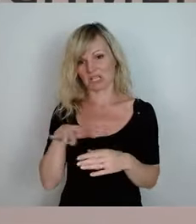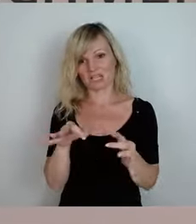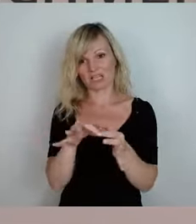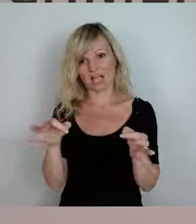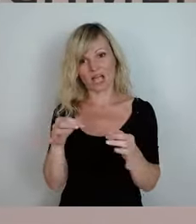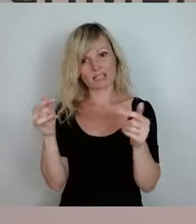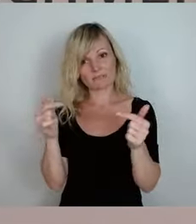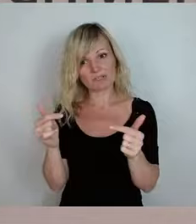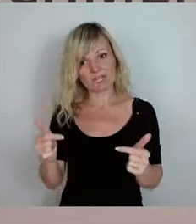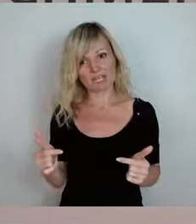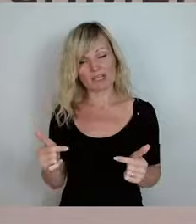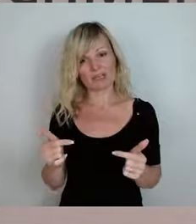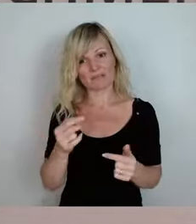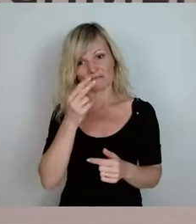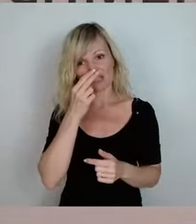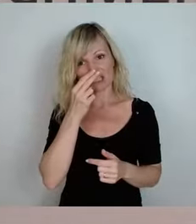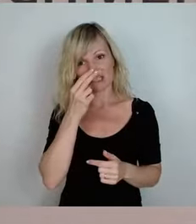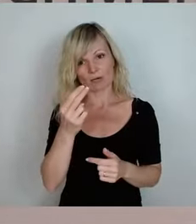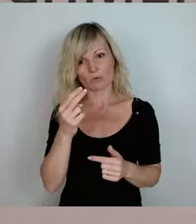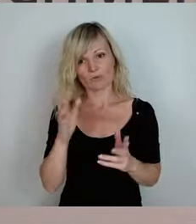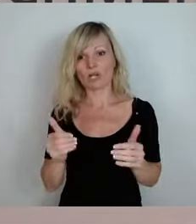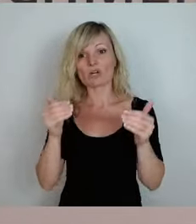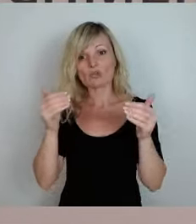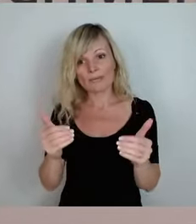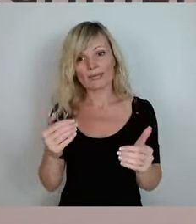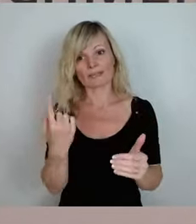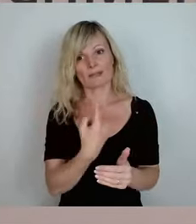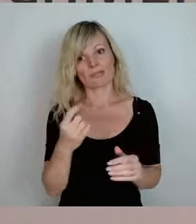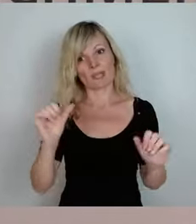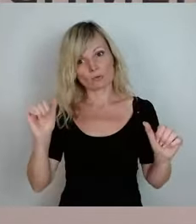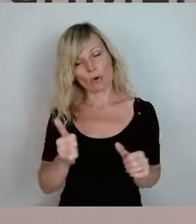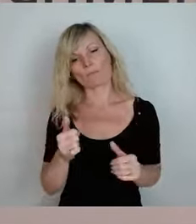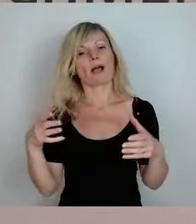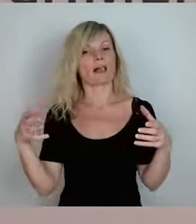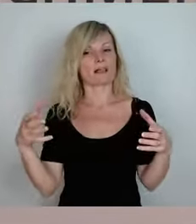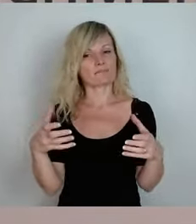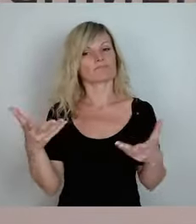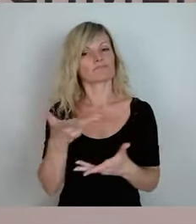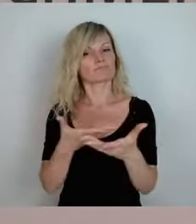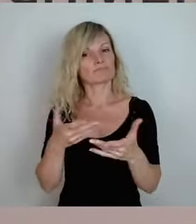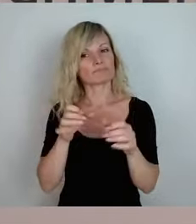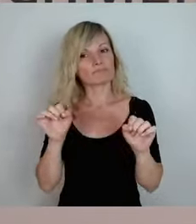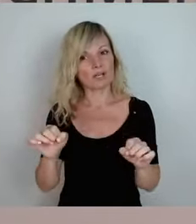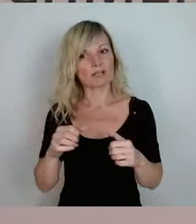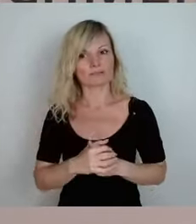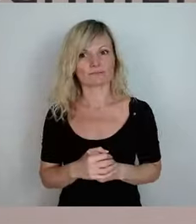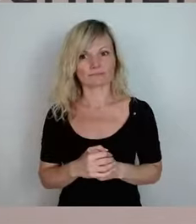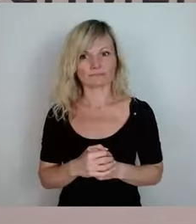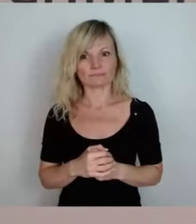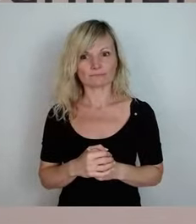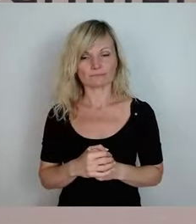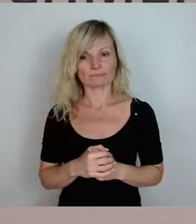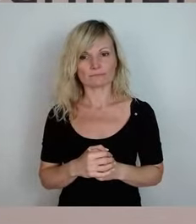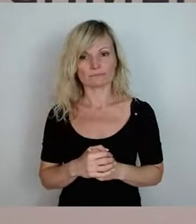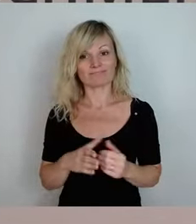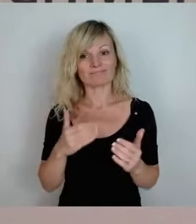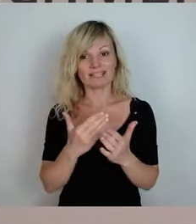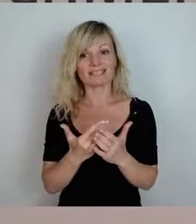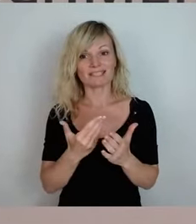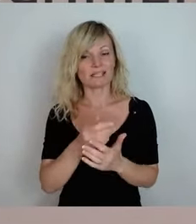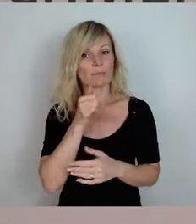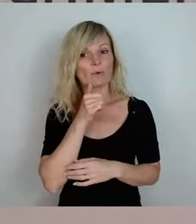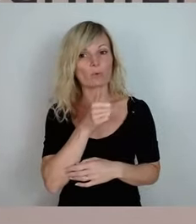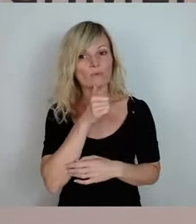Können wir gerne auch nochmal im Nachgang dann diskutieren. Aber das ist natürlich am Ende dann auch ein sehr beliebter, attraktiver Beruf, wo wir